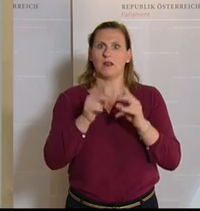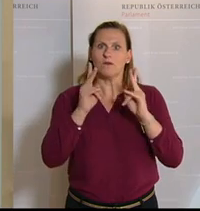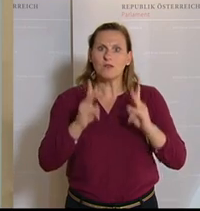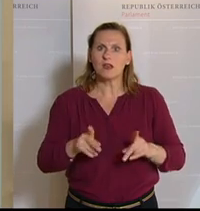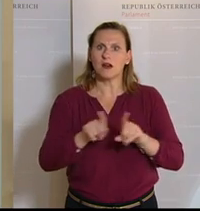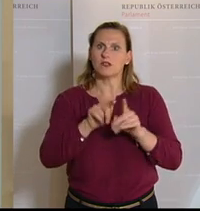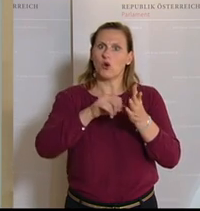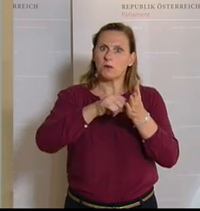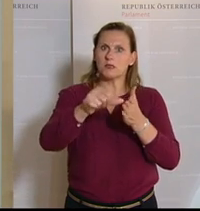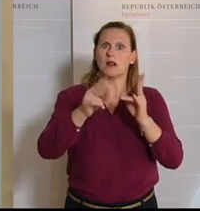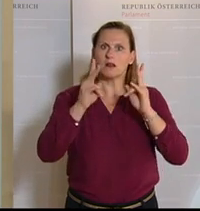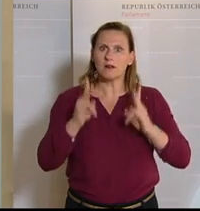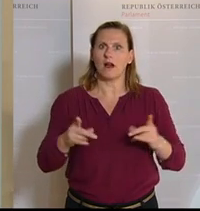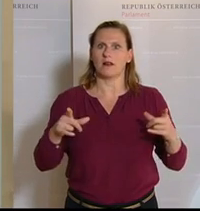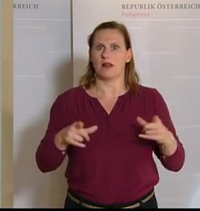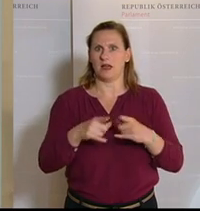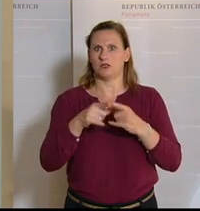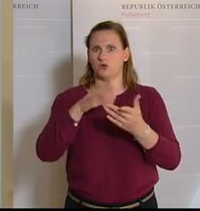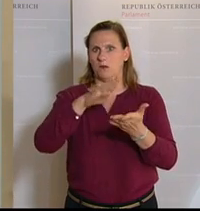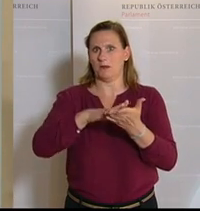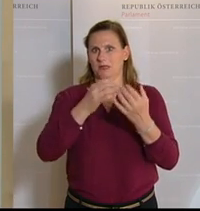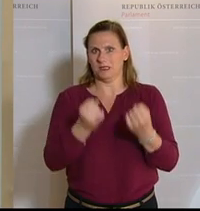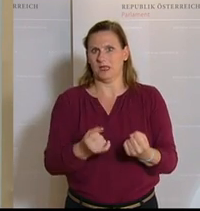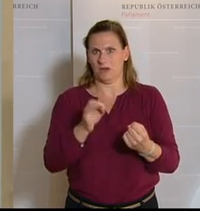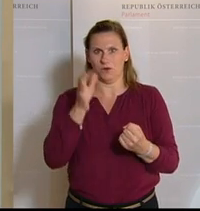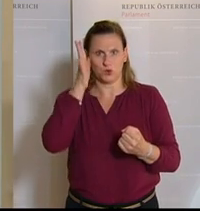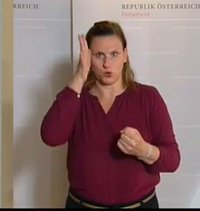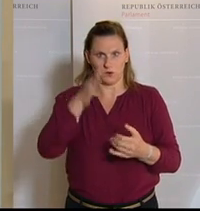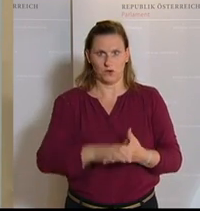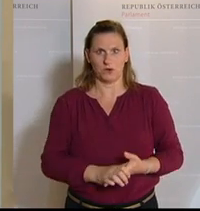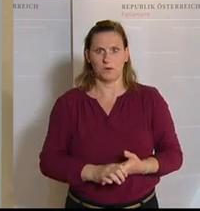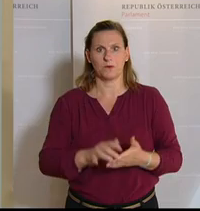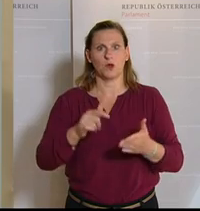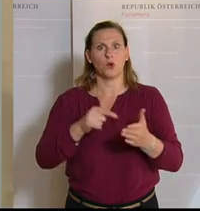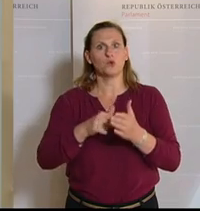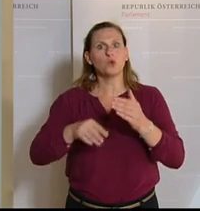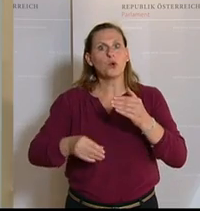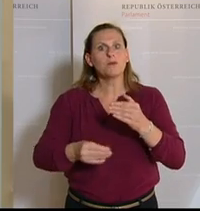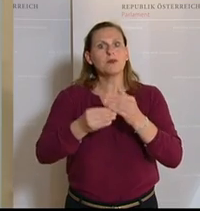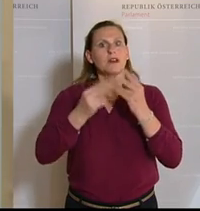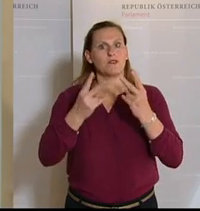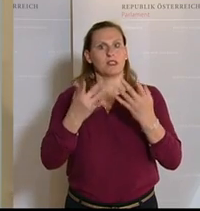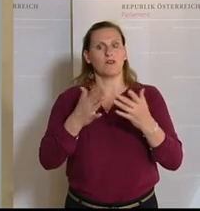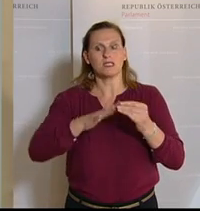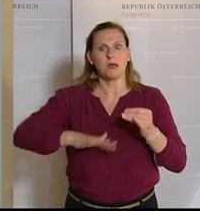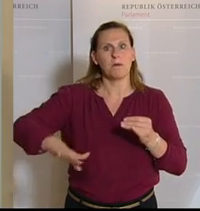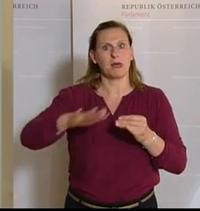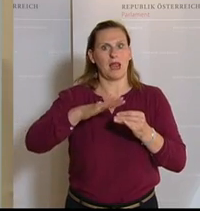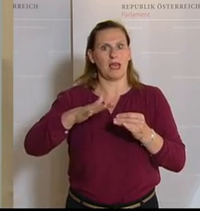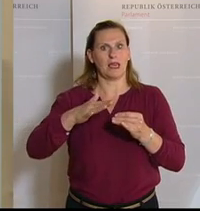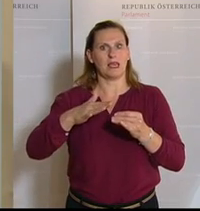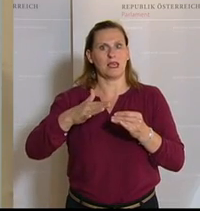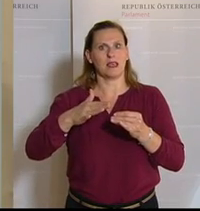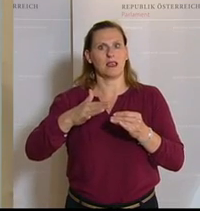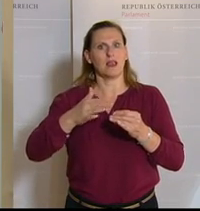auch die Leistungsfähigkeit zukünftig sichergestellt ist. Und abschließend, und das ist mir noch ganz wichtig, der freiwillige Sektor, der gemeinnützige